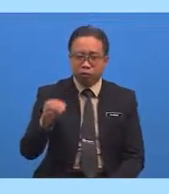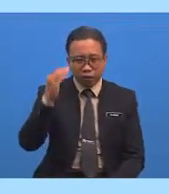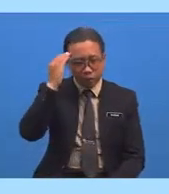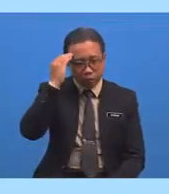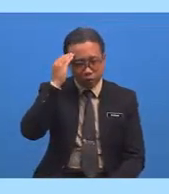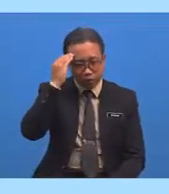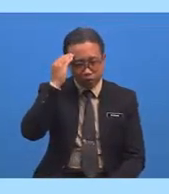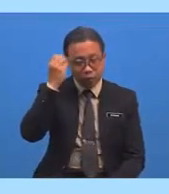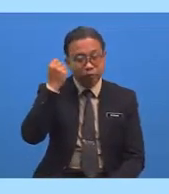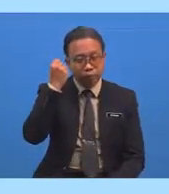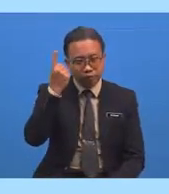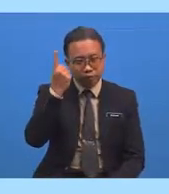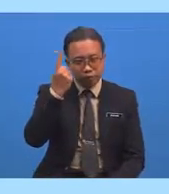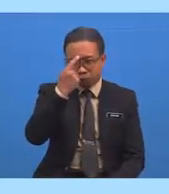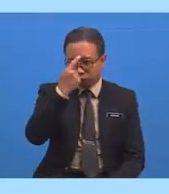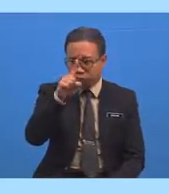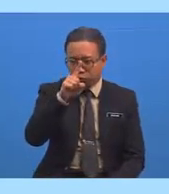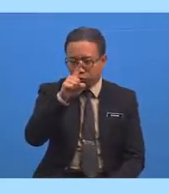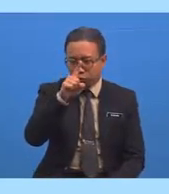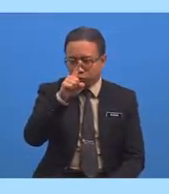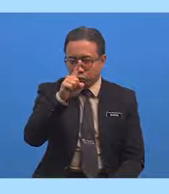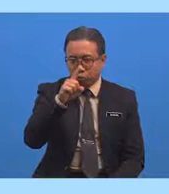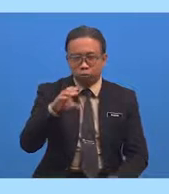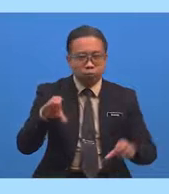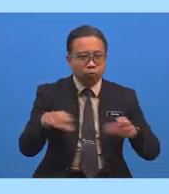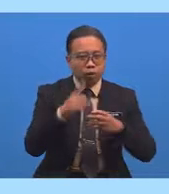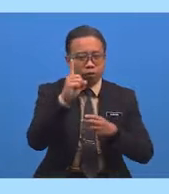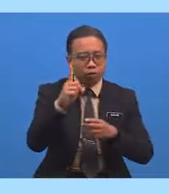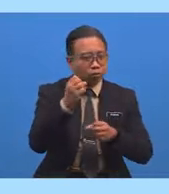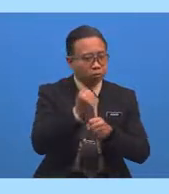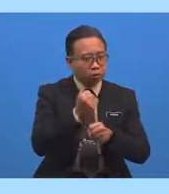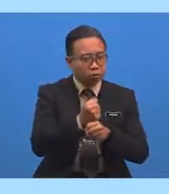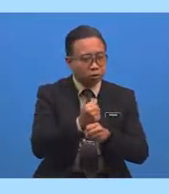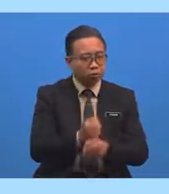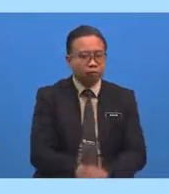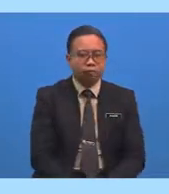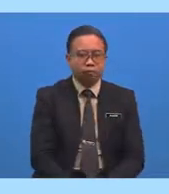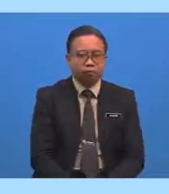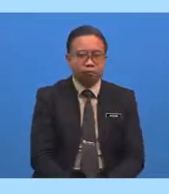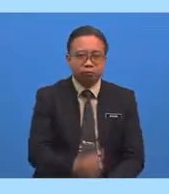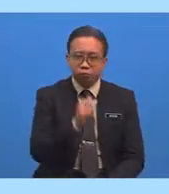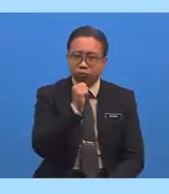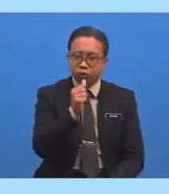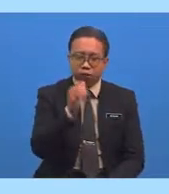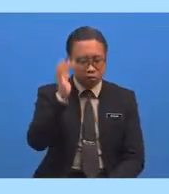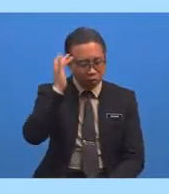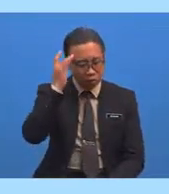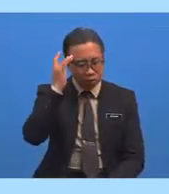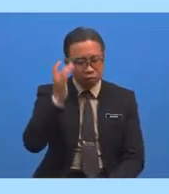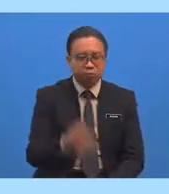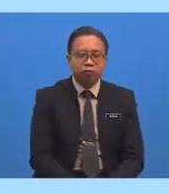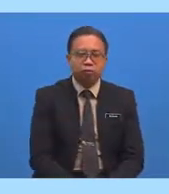Dan Memahami Untuk Melakukan Satu Pekerjaan Bukannya Tidak Tahu